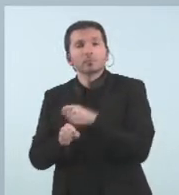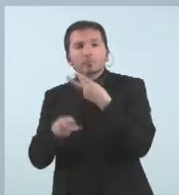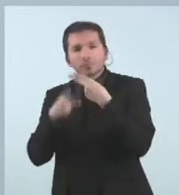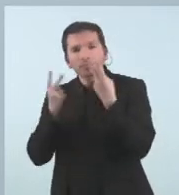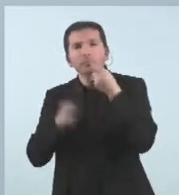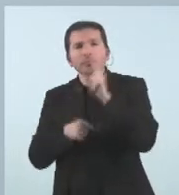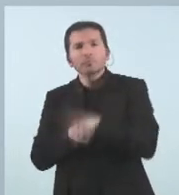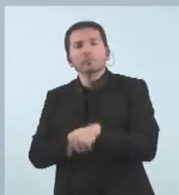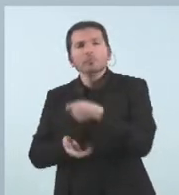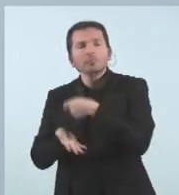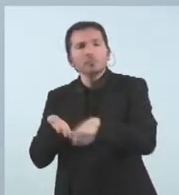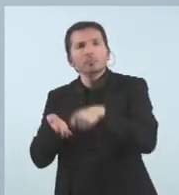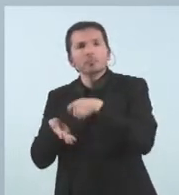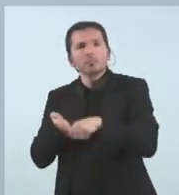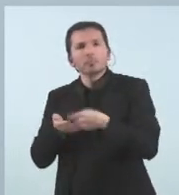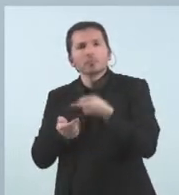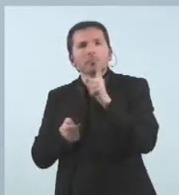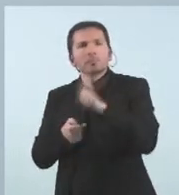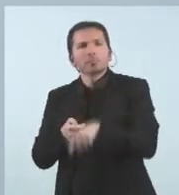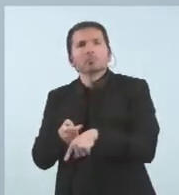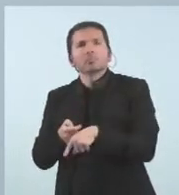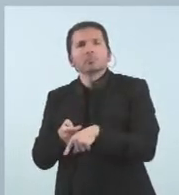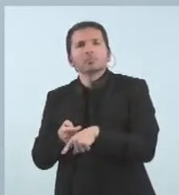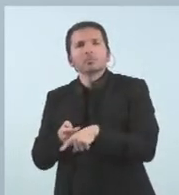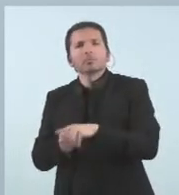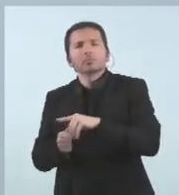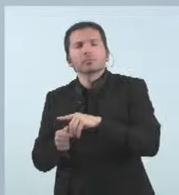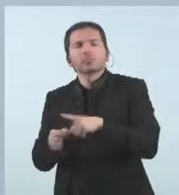seguint aquest índex de preu al consum